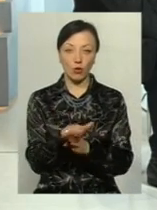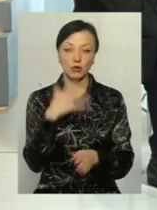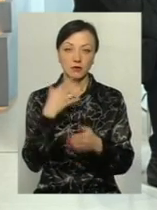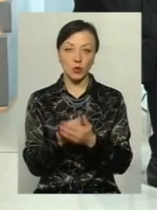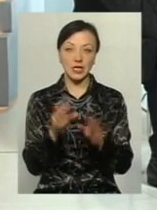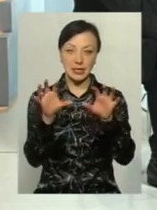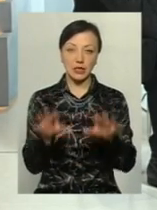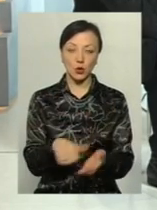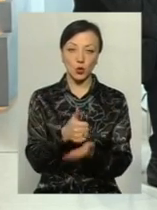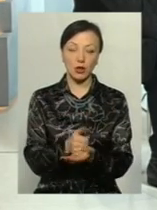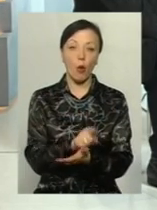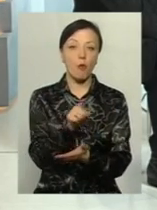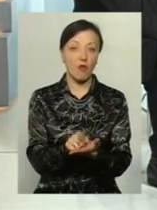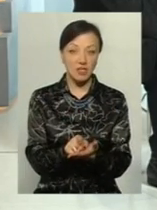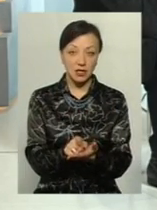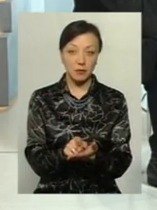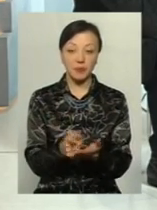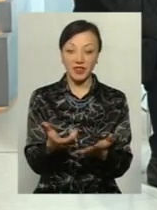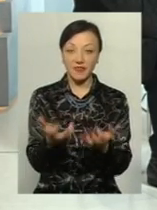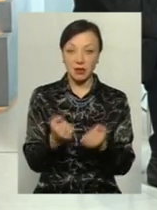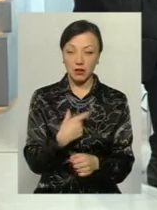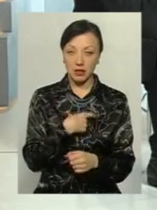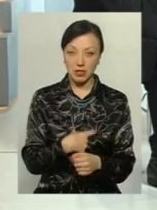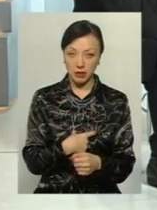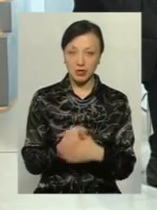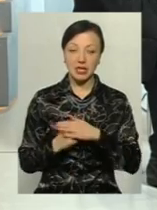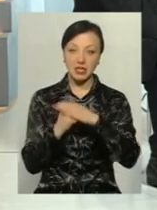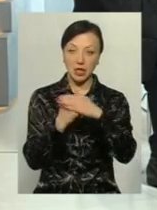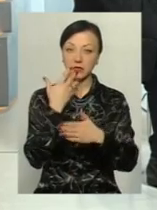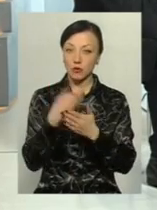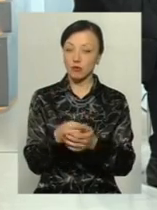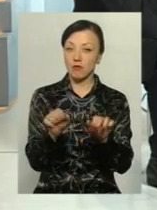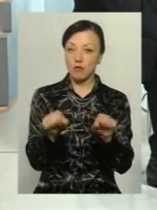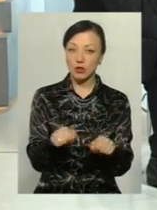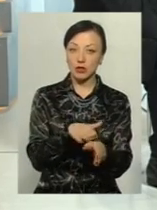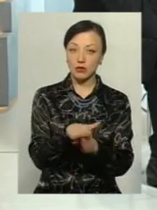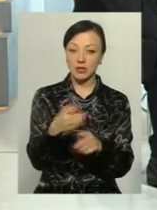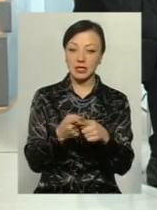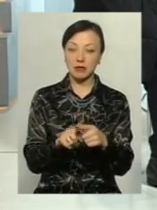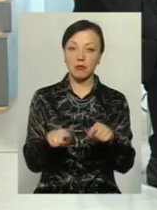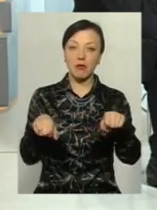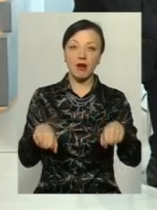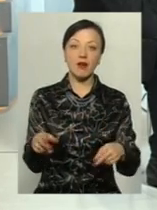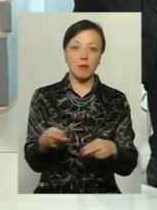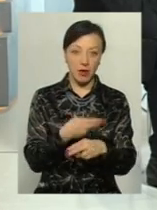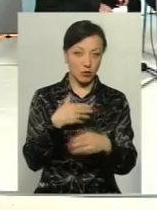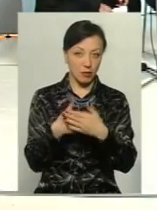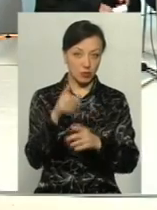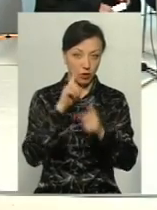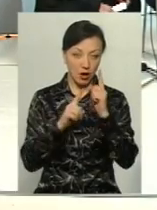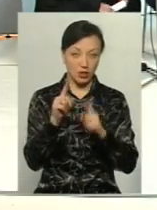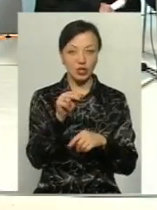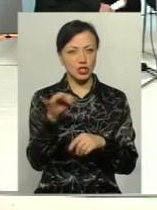свої статутні обов'язки, ті, які вона взяла на себе, засади свої, то вона може реалізовувати ці права і без громадської ради.